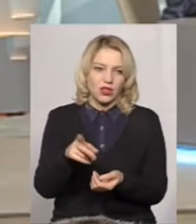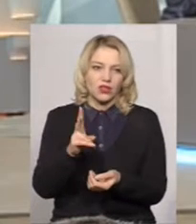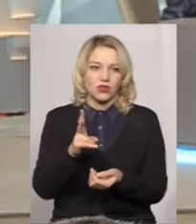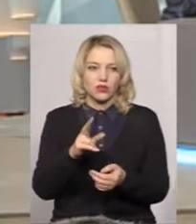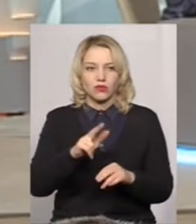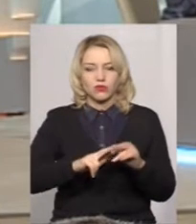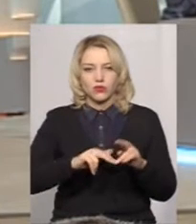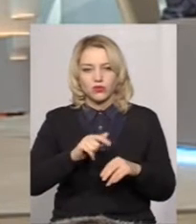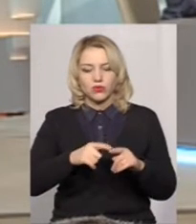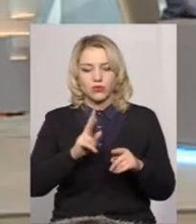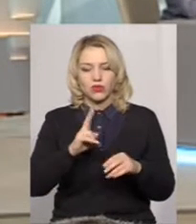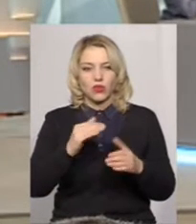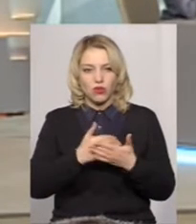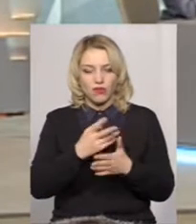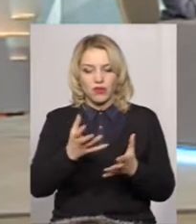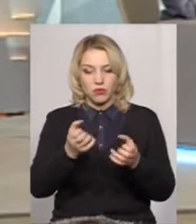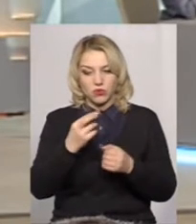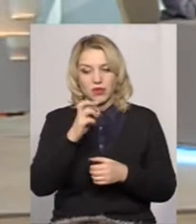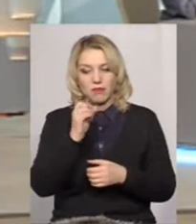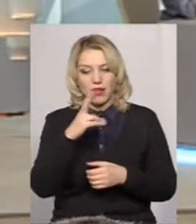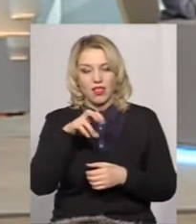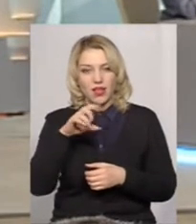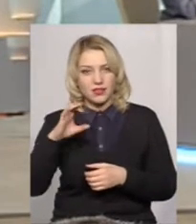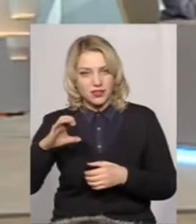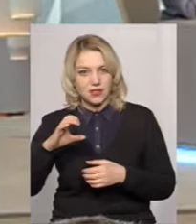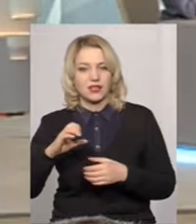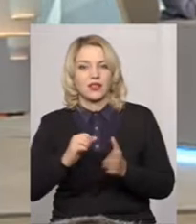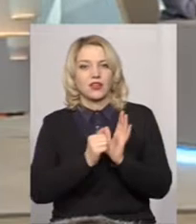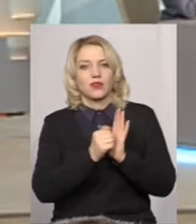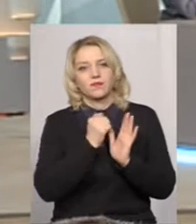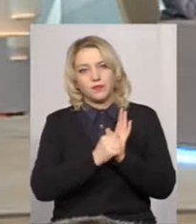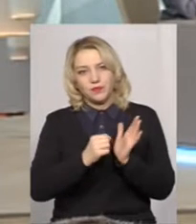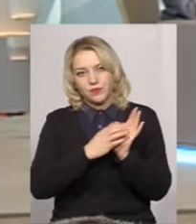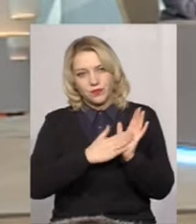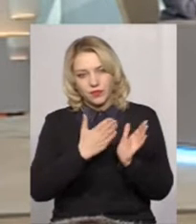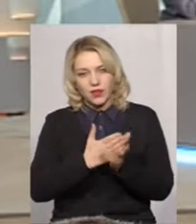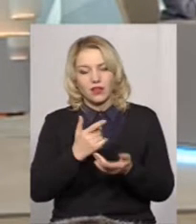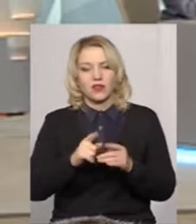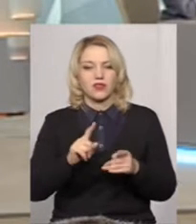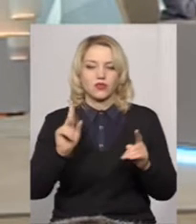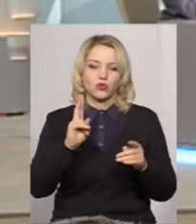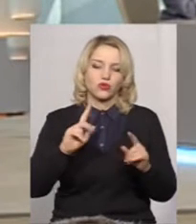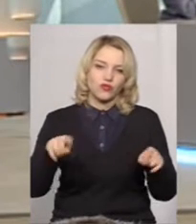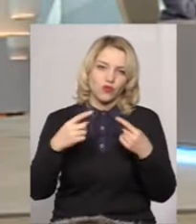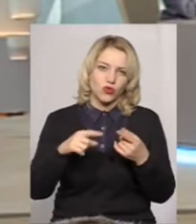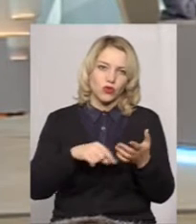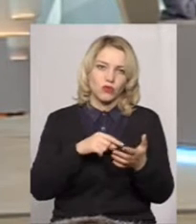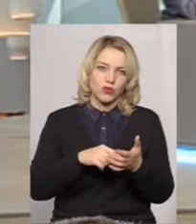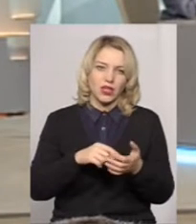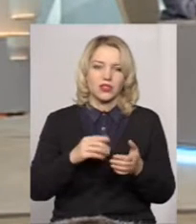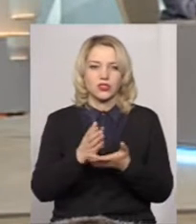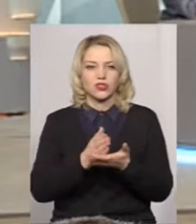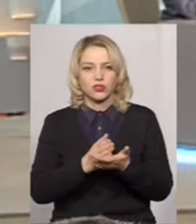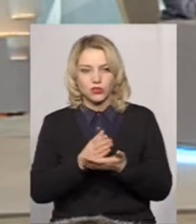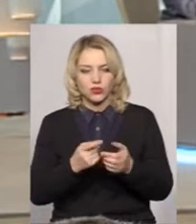будуються, вони ж одразу беруться на баланс. Ці, які нові будуються, вони йдуть на баланс створених комунальних служб, або подекуди сільські ради, ну,